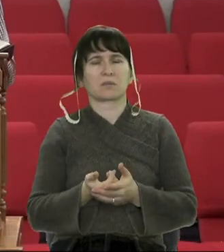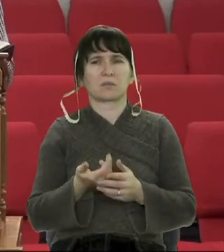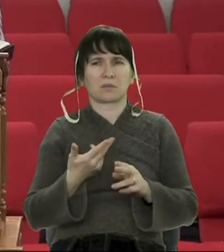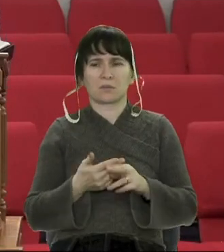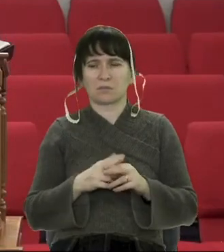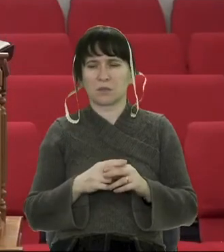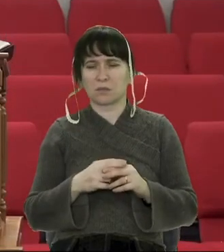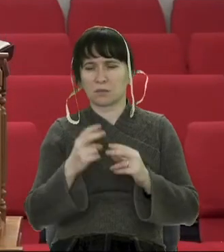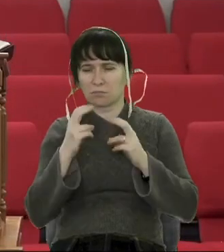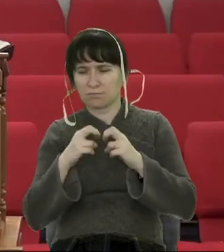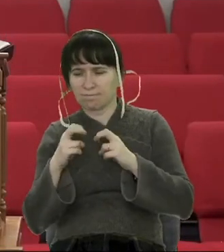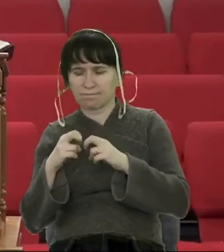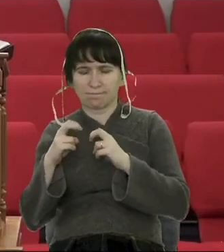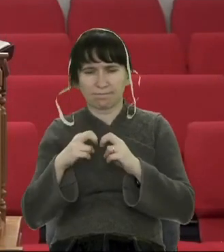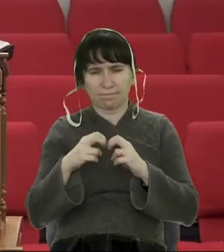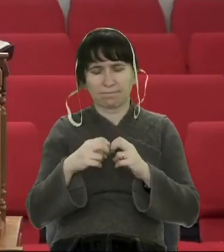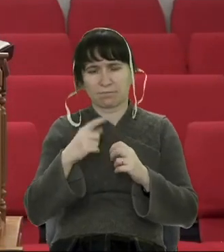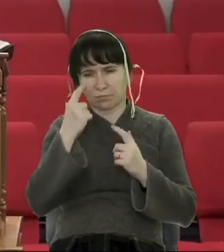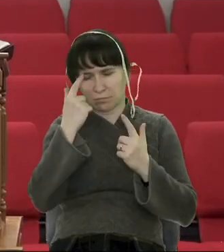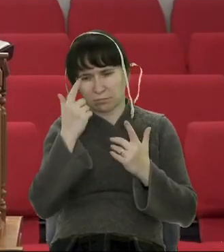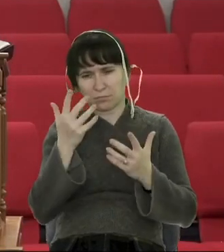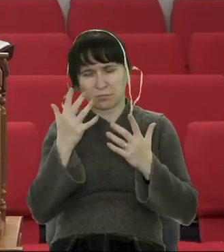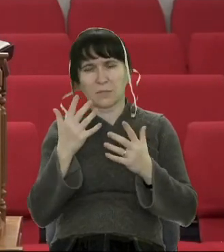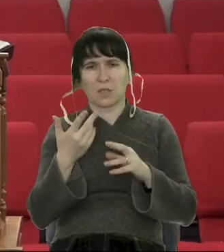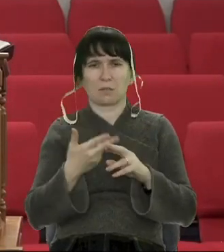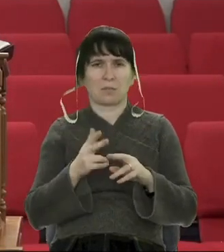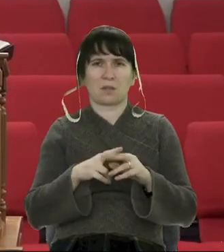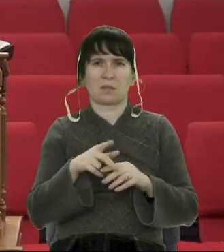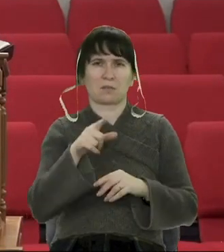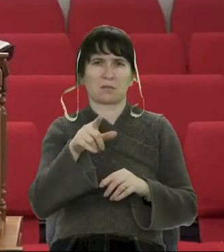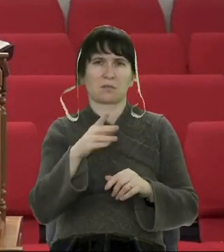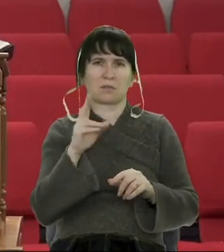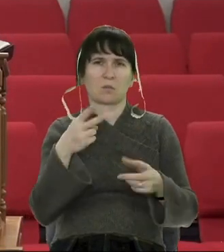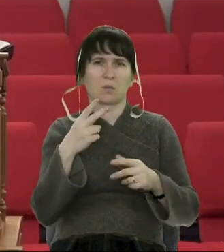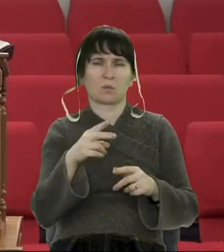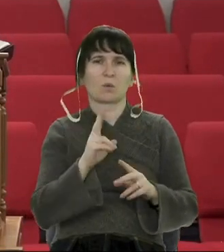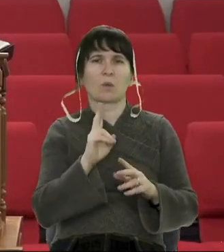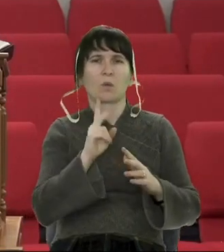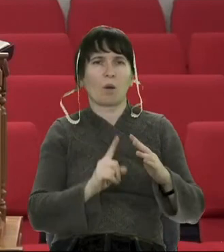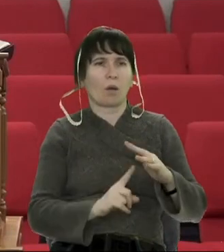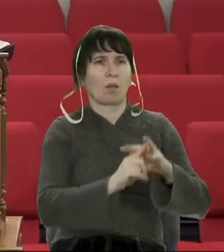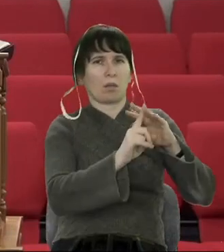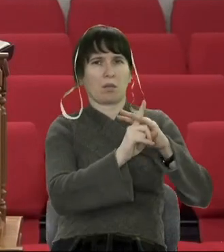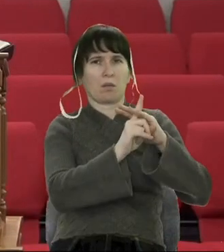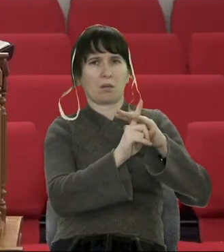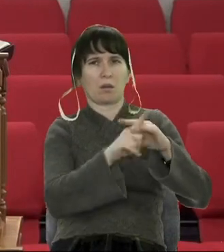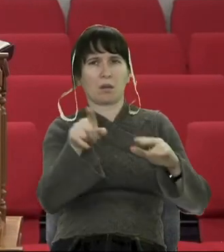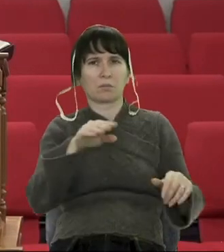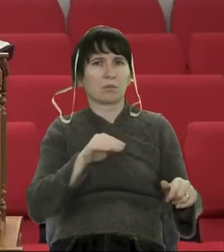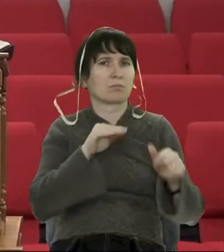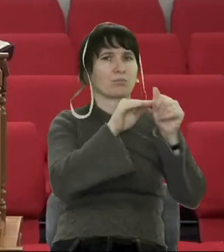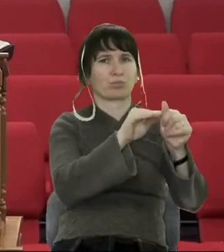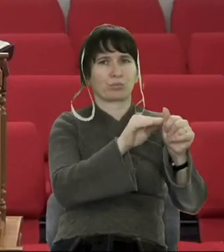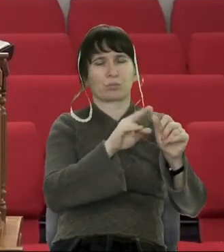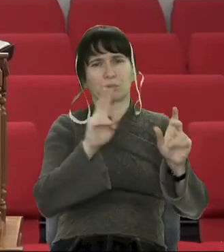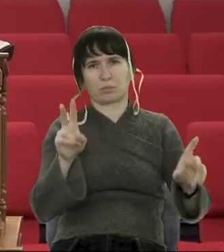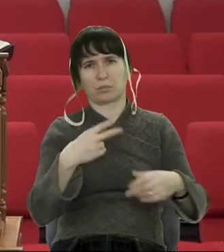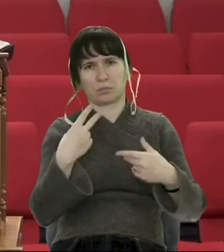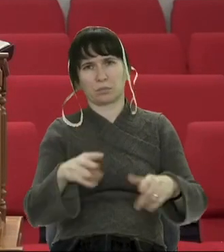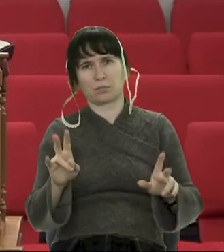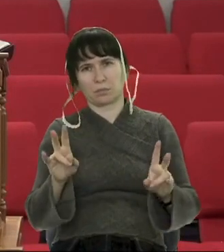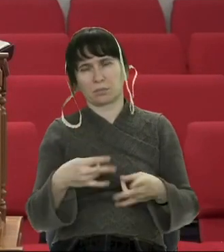щоб розпізнавати і не бути там на перу у Адонії, я образно говорю зараз,